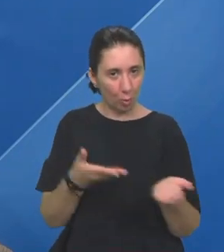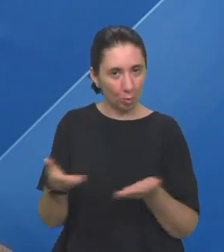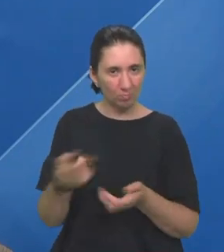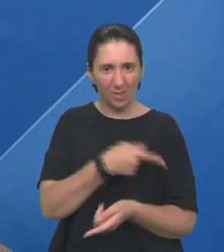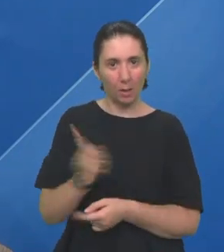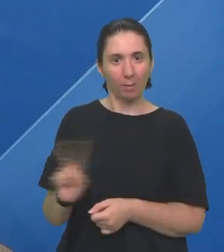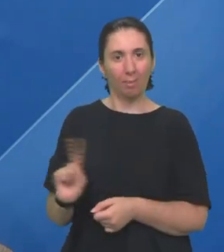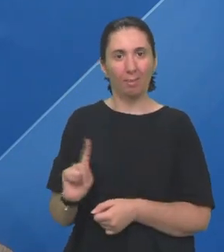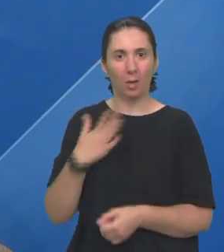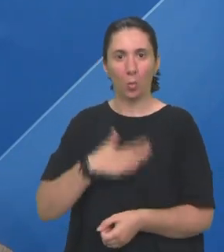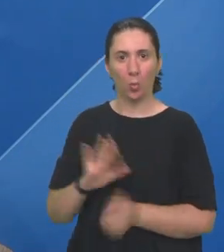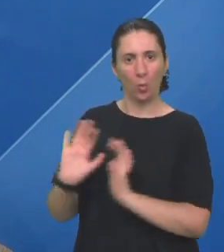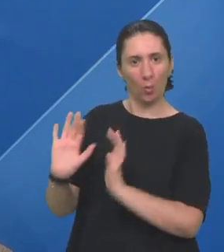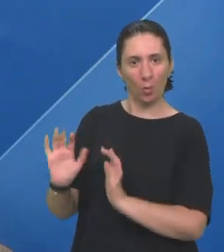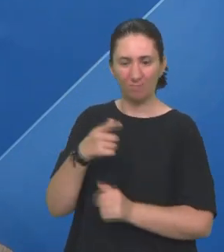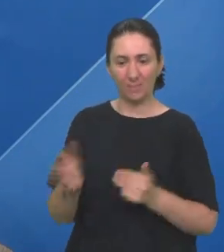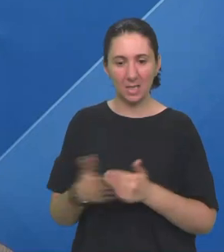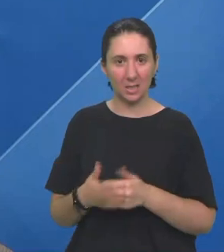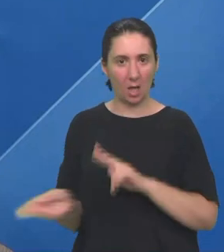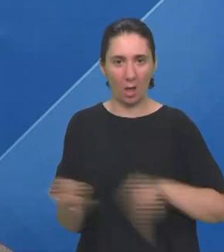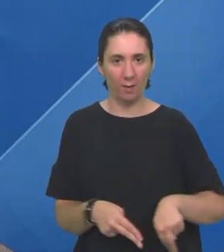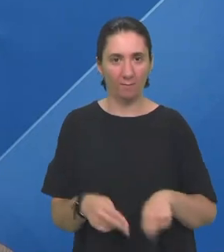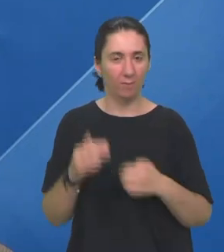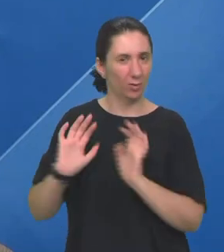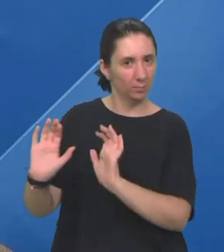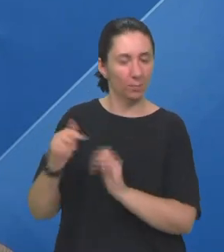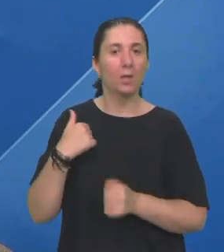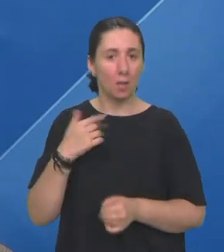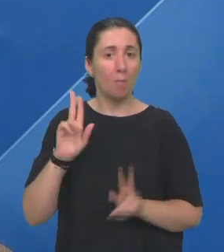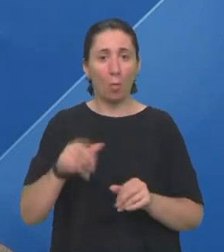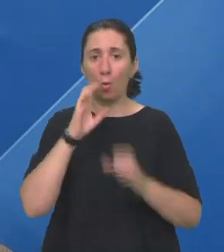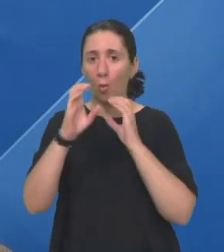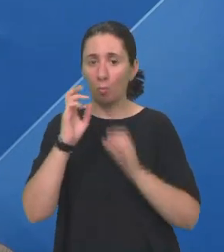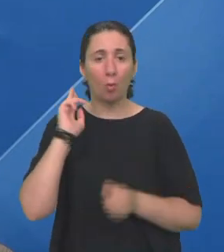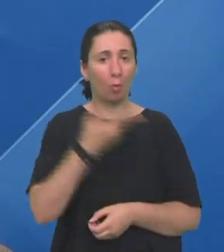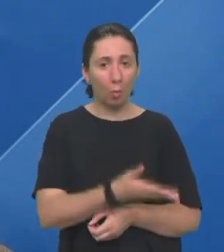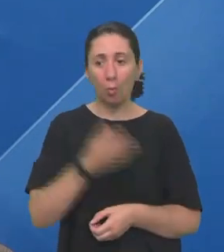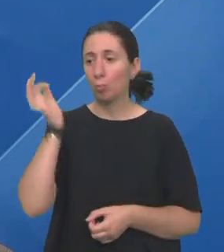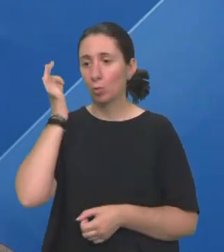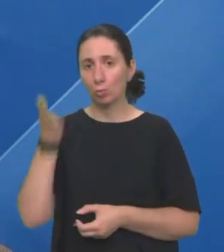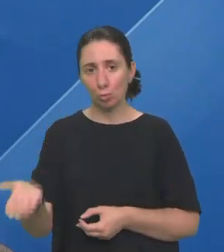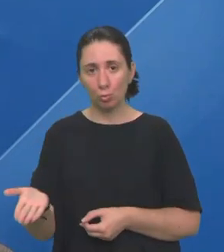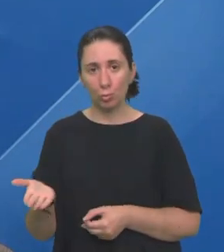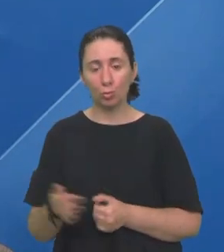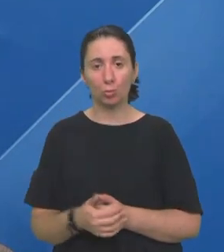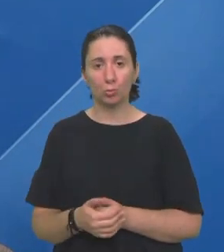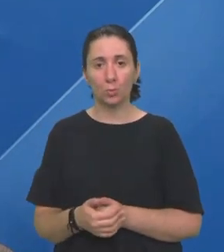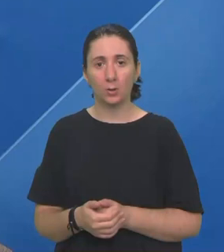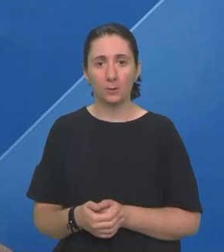Njima to nije ugodno I onda se zatvaraju nazad Ja mogu komunicirati i sa gluhima i čujućima